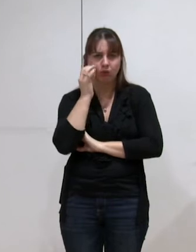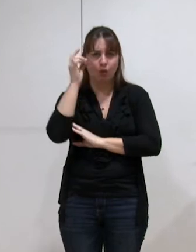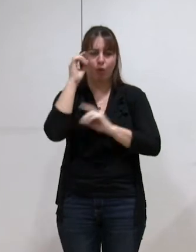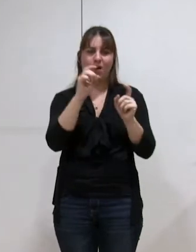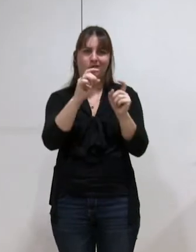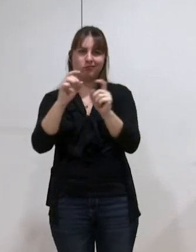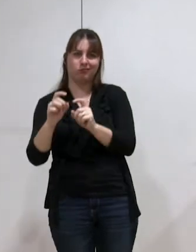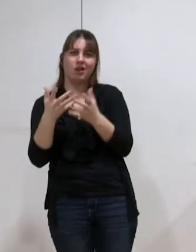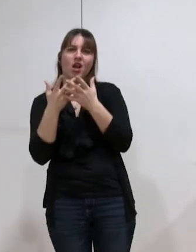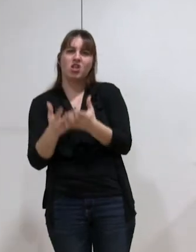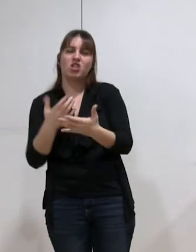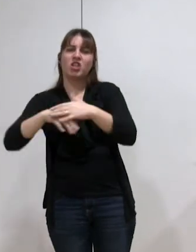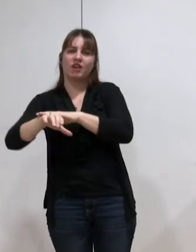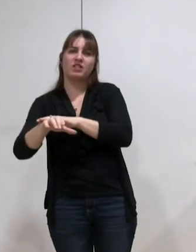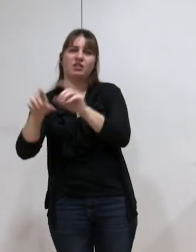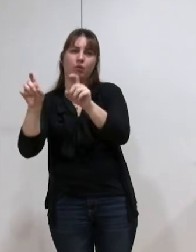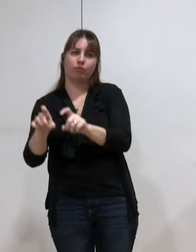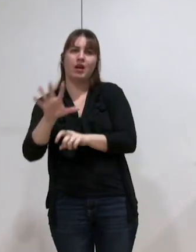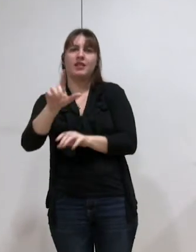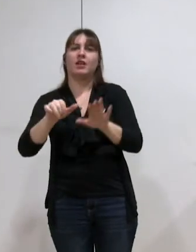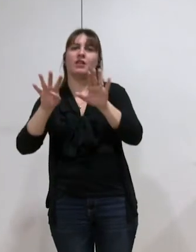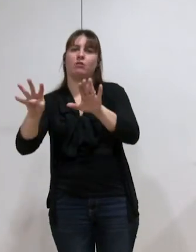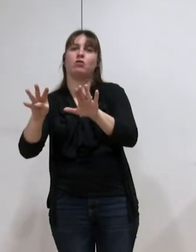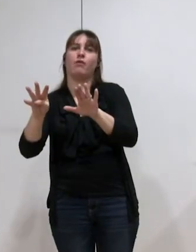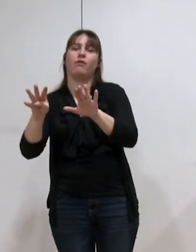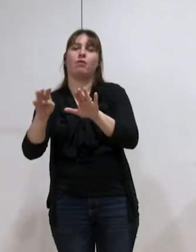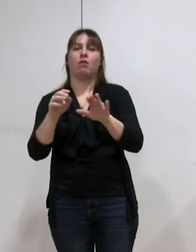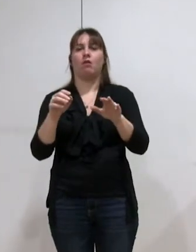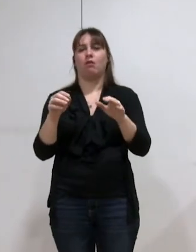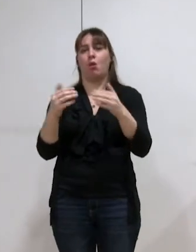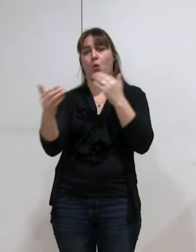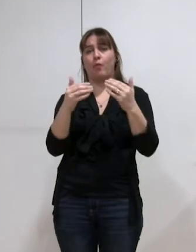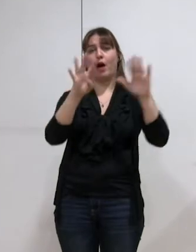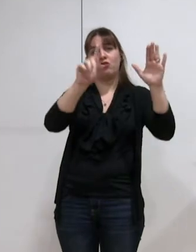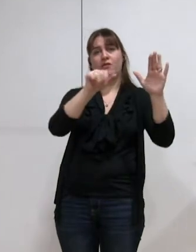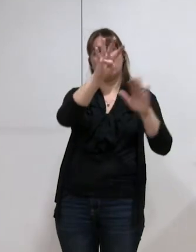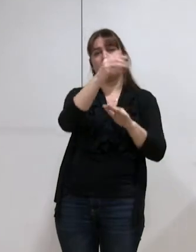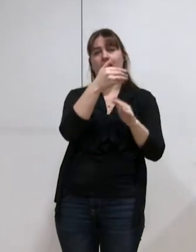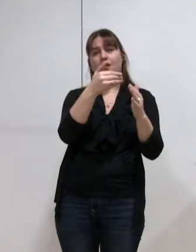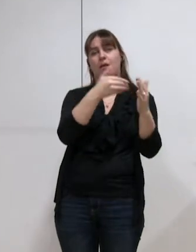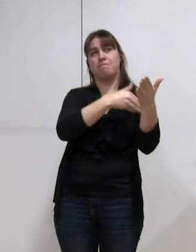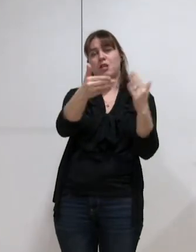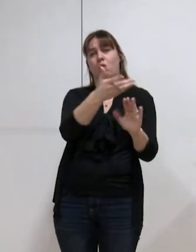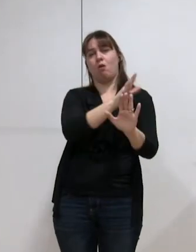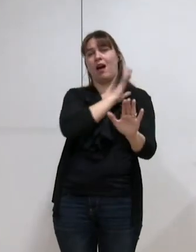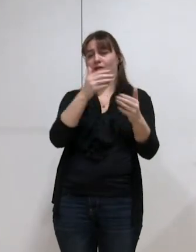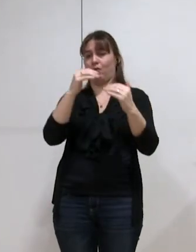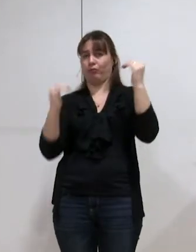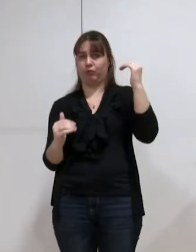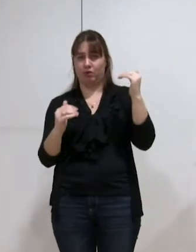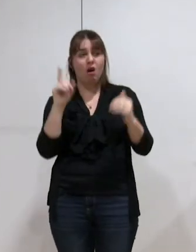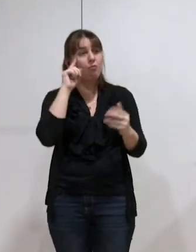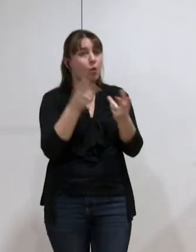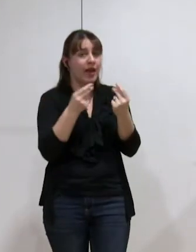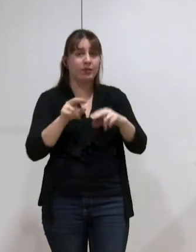sensible des charges d'investissement 5,9 contre 9,4 Ça mériterait, là aussi, je pense, une explication. Eh bien non, il a rien. Il y a